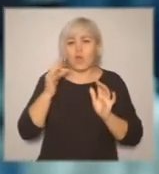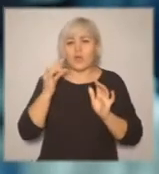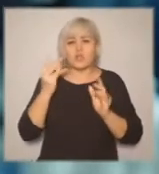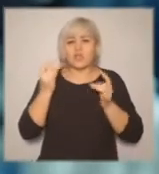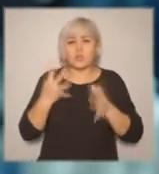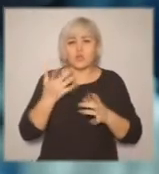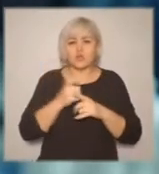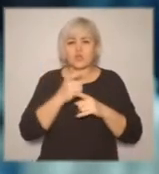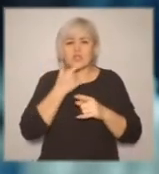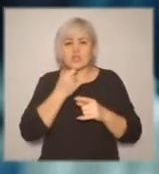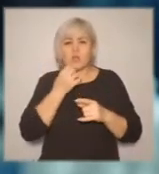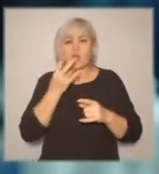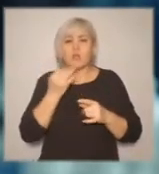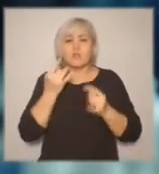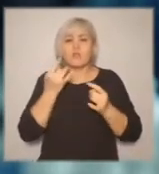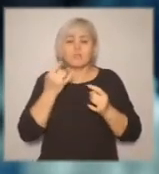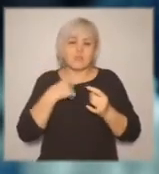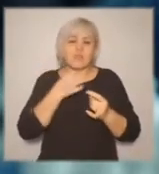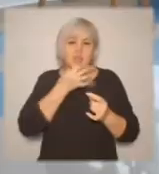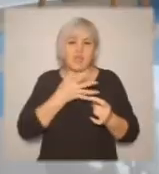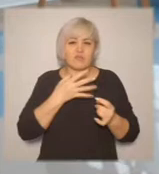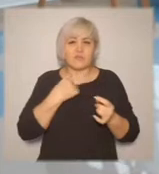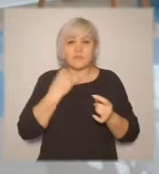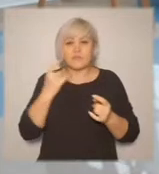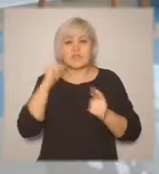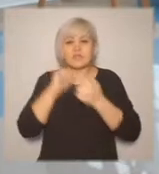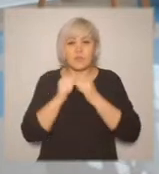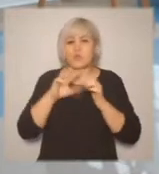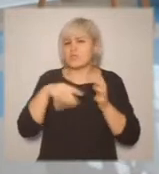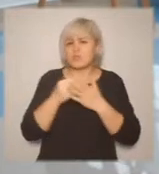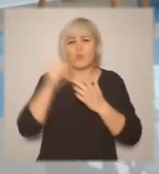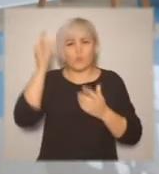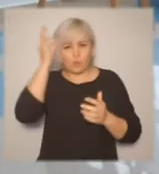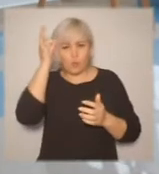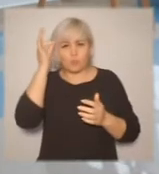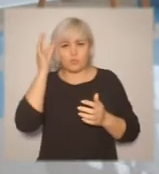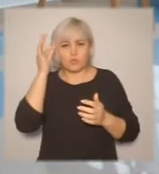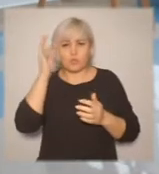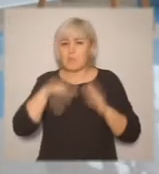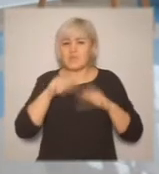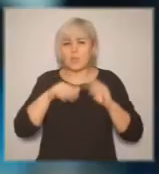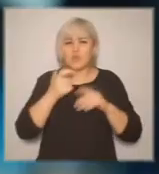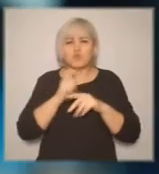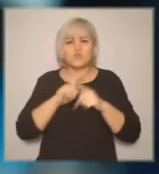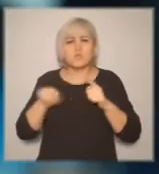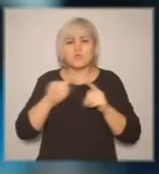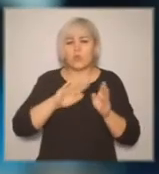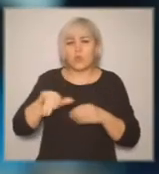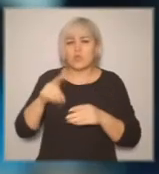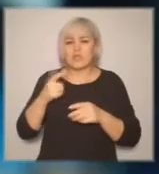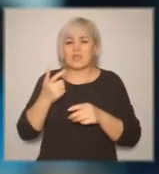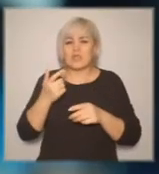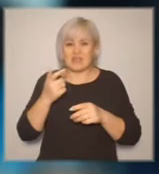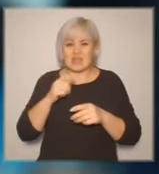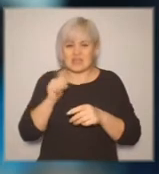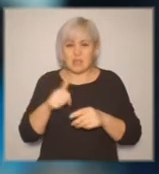помню. Ну, без практики это все очень быстро уходит, на самом деле. Ну, и в итоге у меня ничего не получилось с русским жестовым языком, потому что у меня было